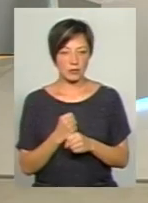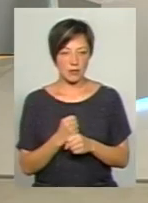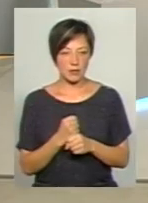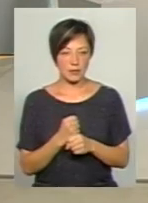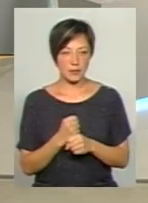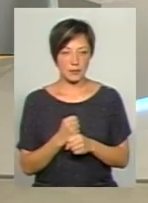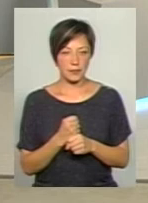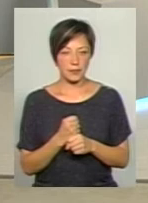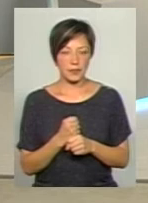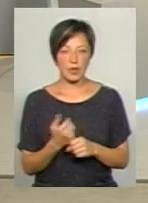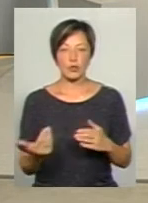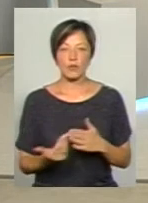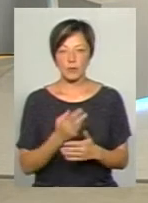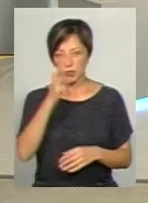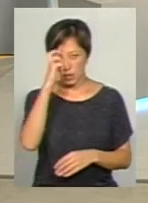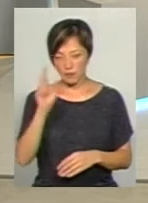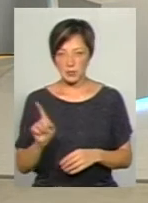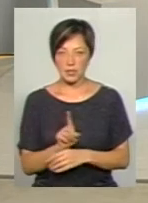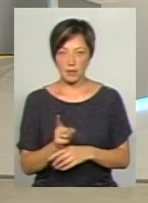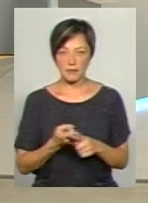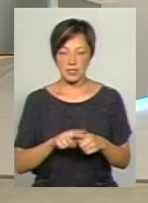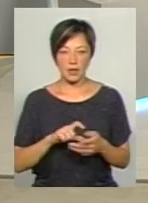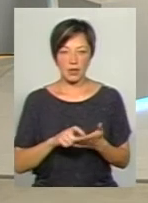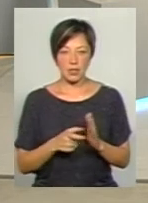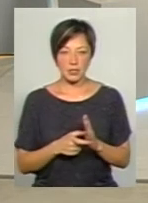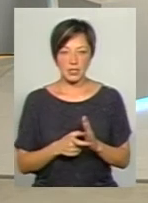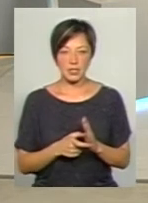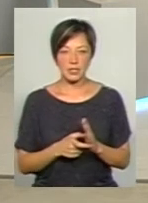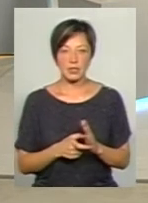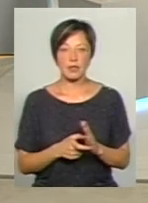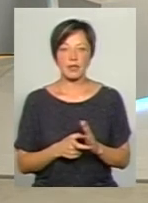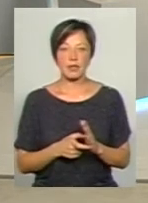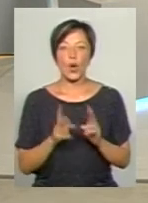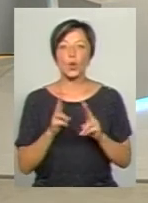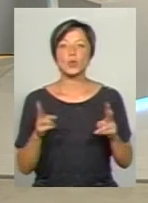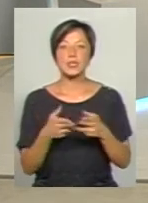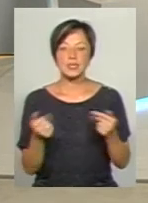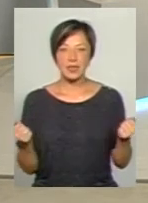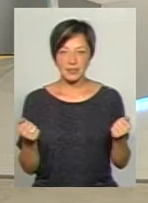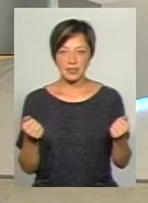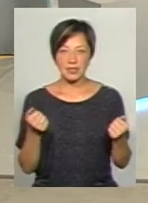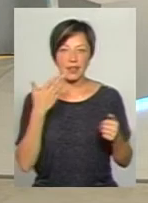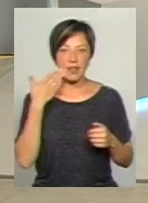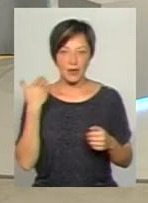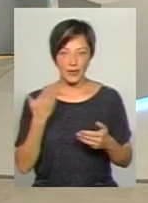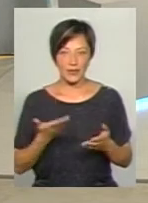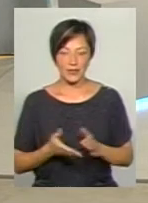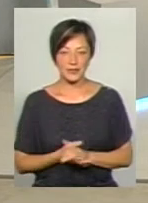за новим державним стандартом у цих класах. ж зізнається, що важко, ой, ну поки що легко.